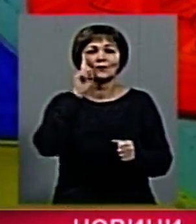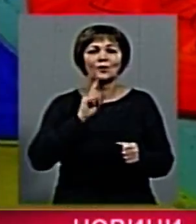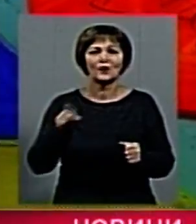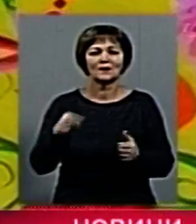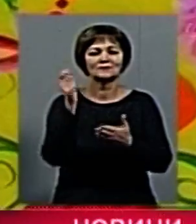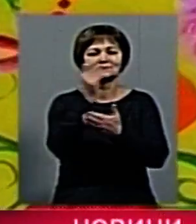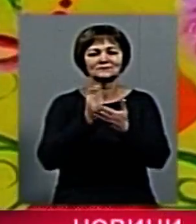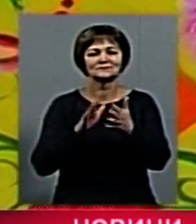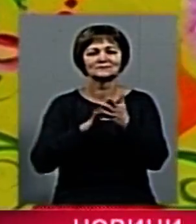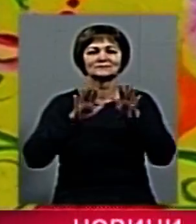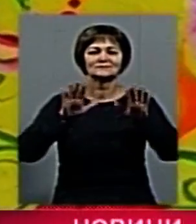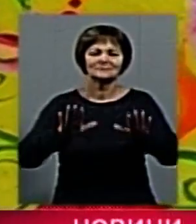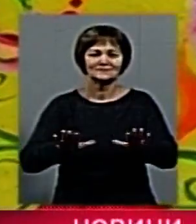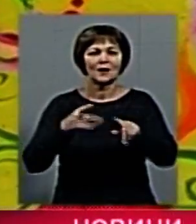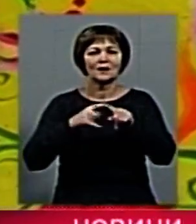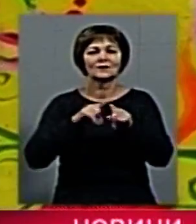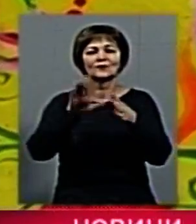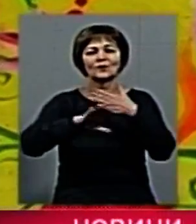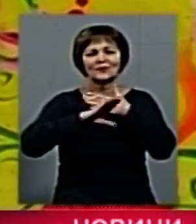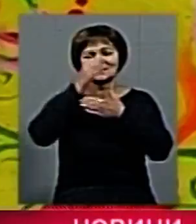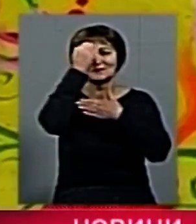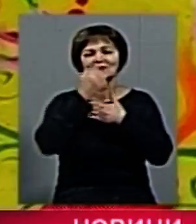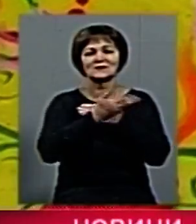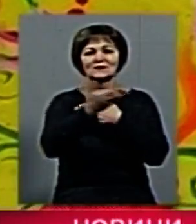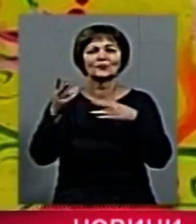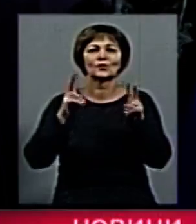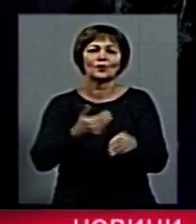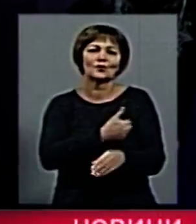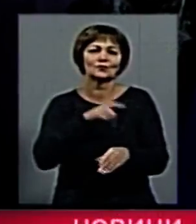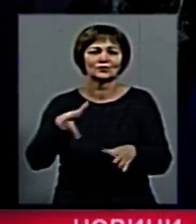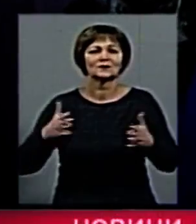малює долоньки, дарує їх усім, хто допомагає здійснити її мрію про одужання.